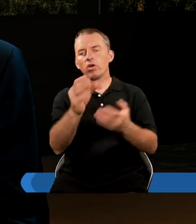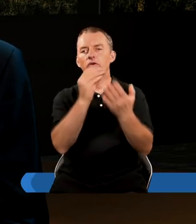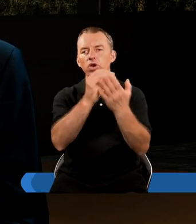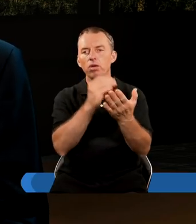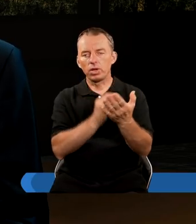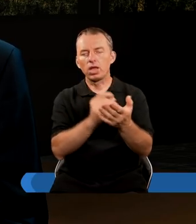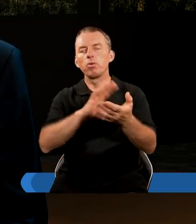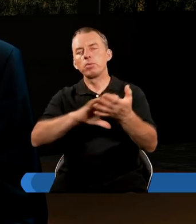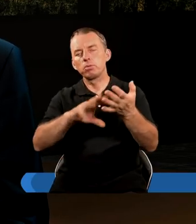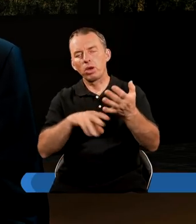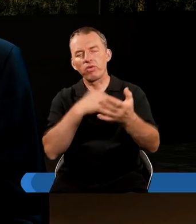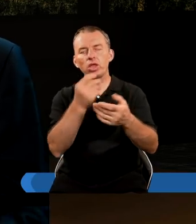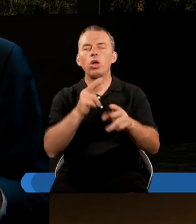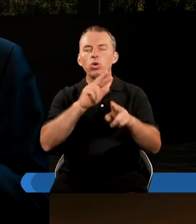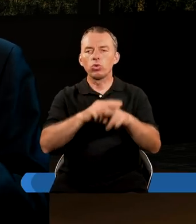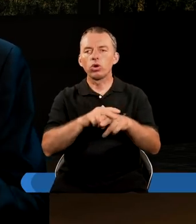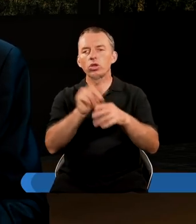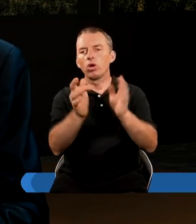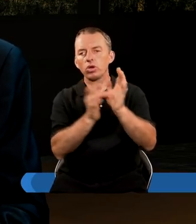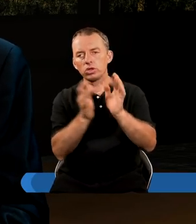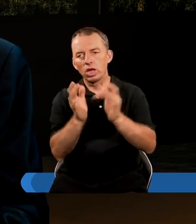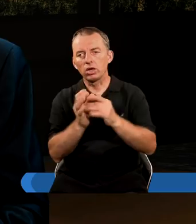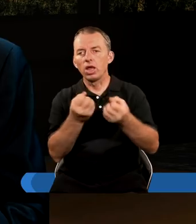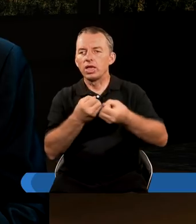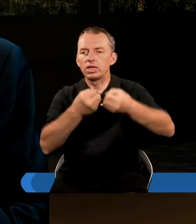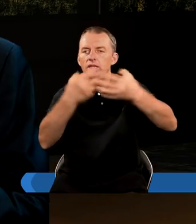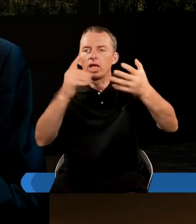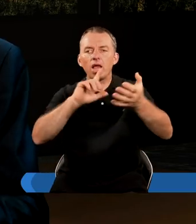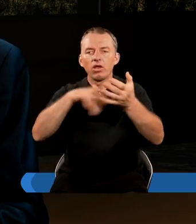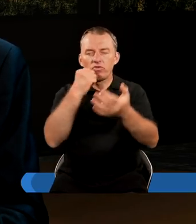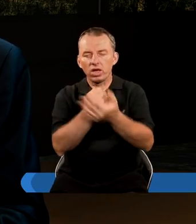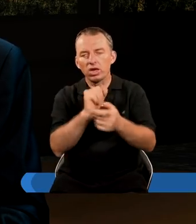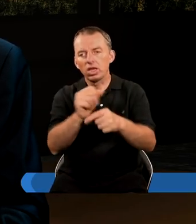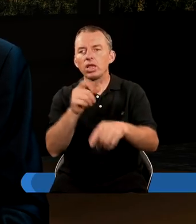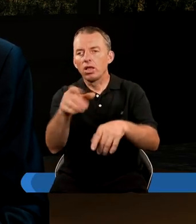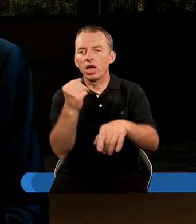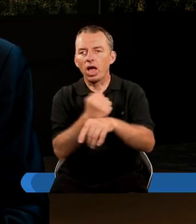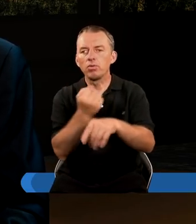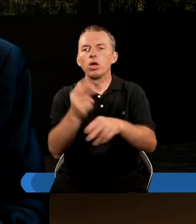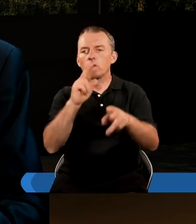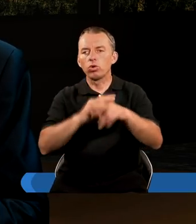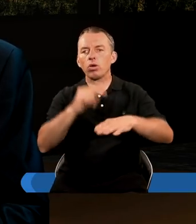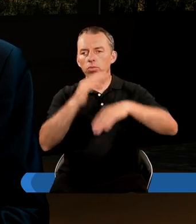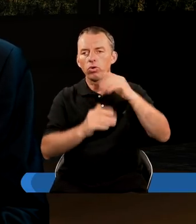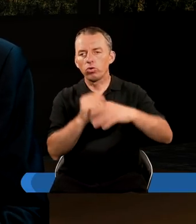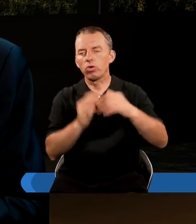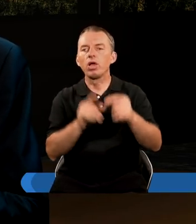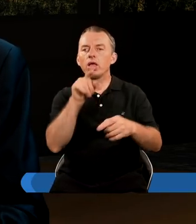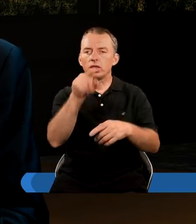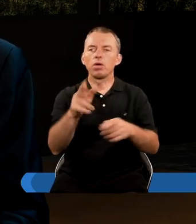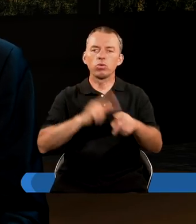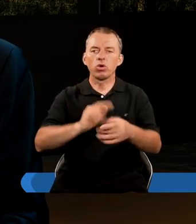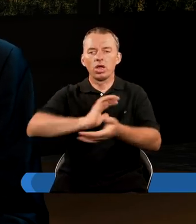fragmentami Pisma Świętego, w którym to Jezus jasno stwierdza, że on jest tym kamieniem, na którym powinniśmy budować, ale też tym, który